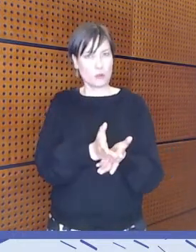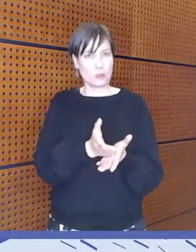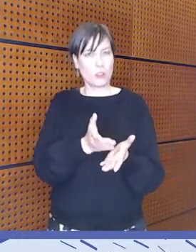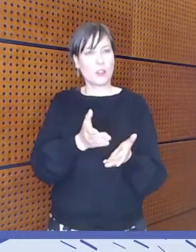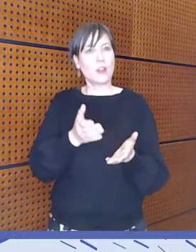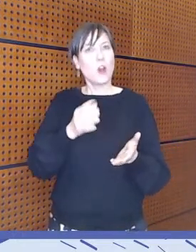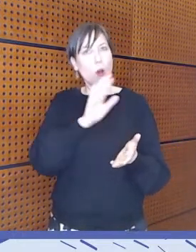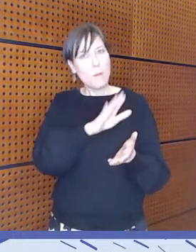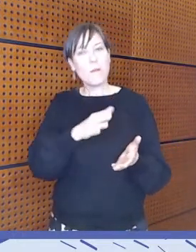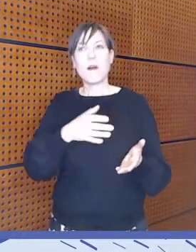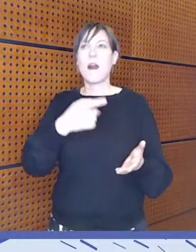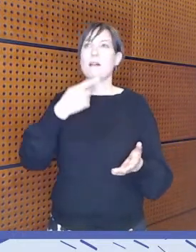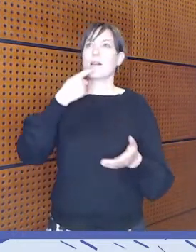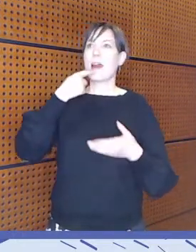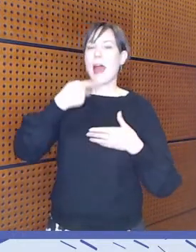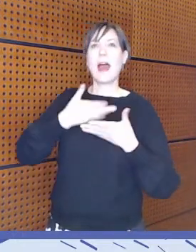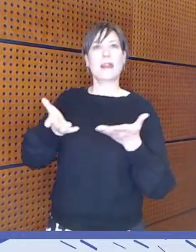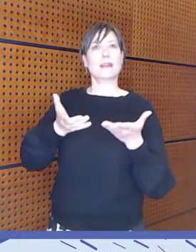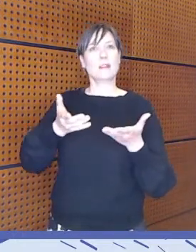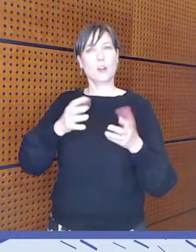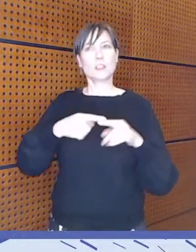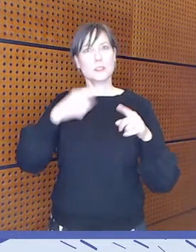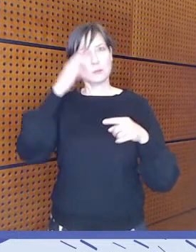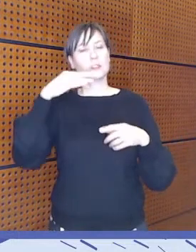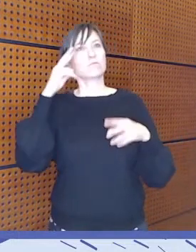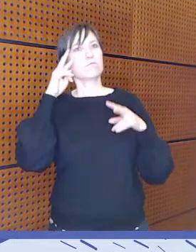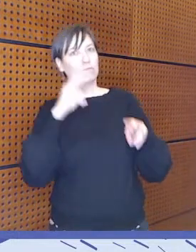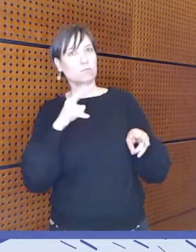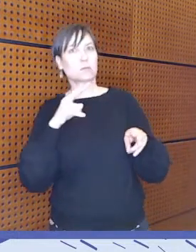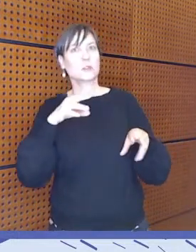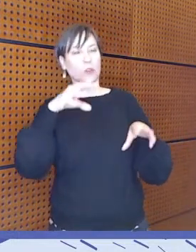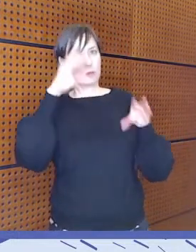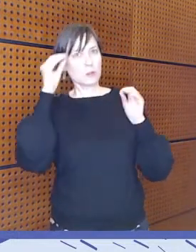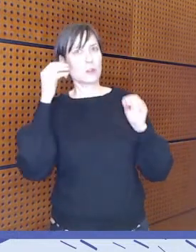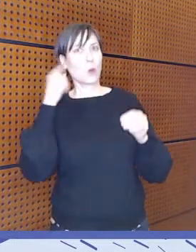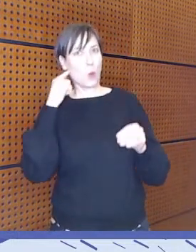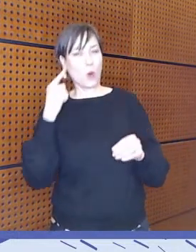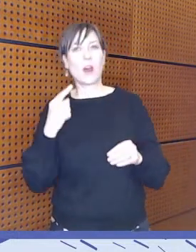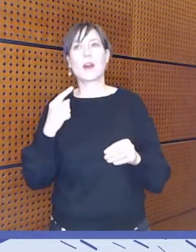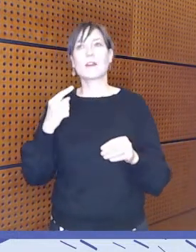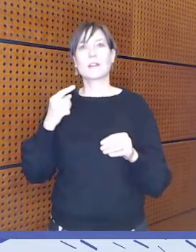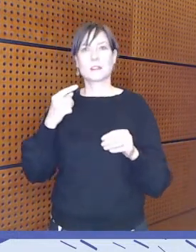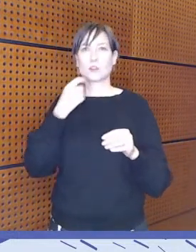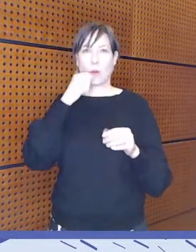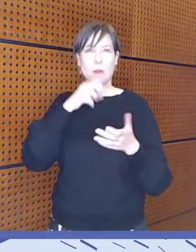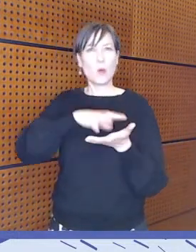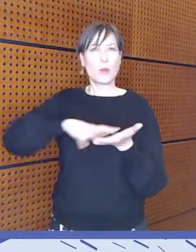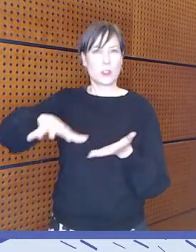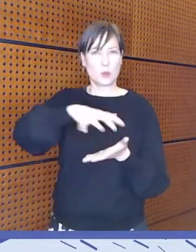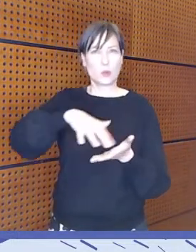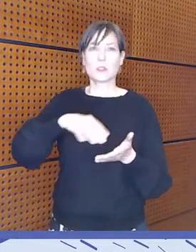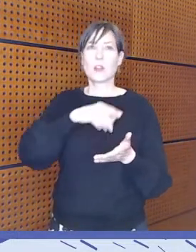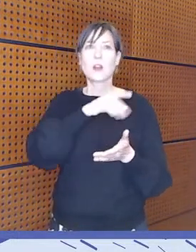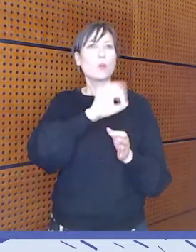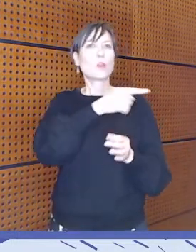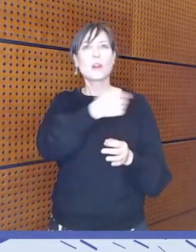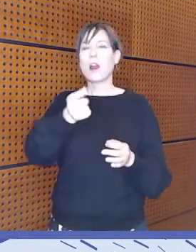yhteiskunnassa on monella tapaa vaikeaa.